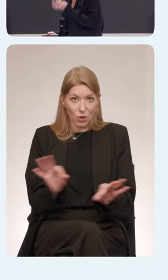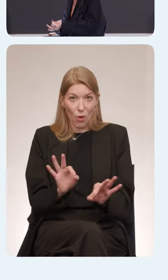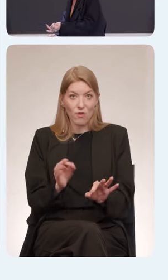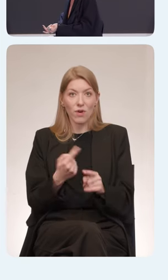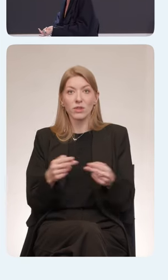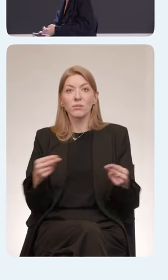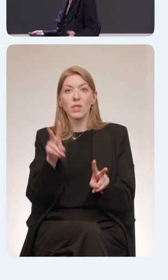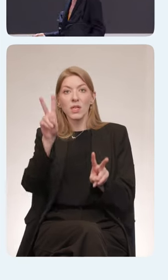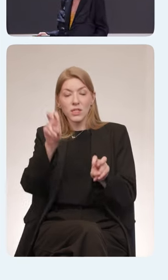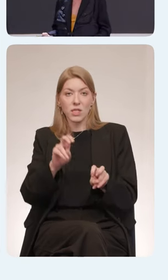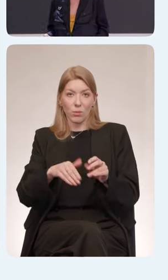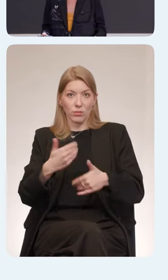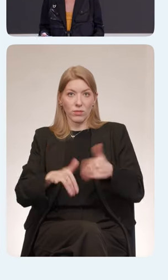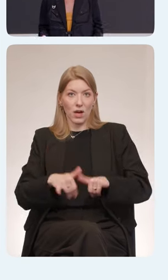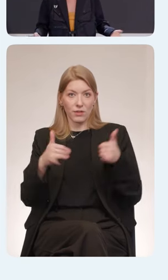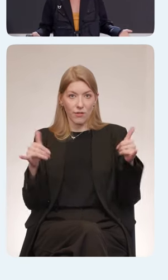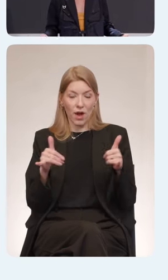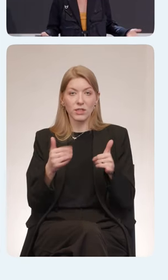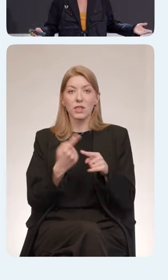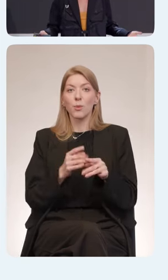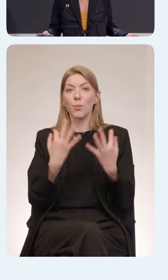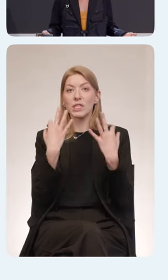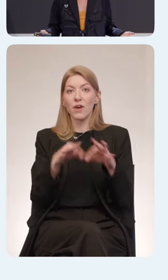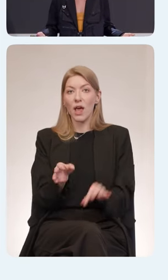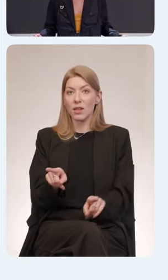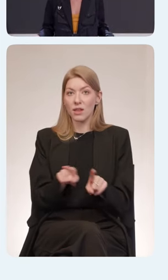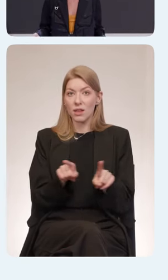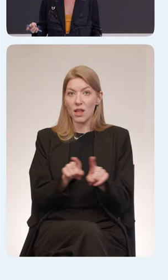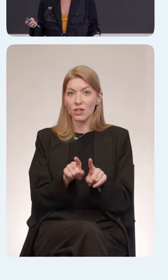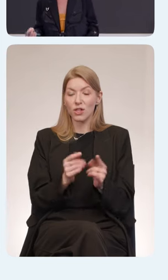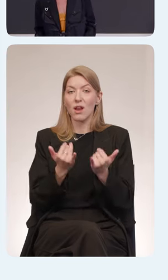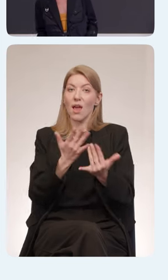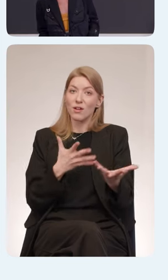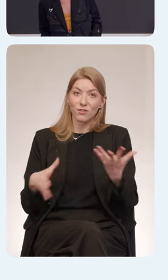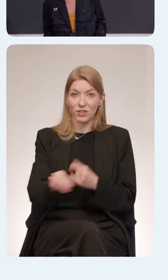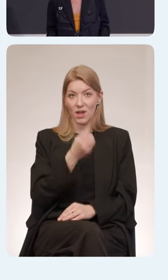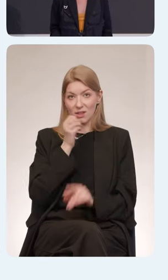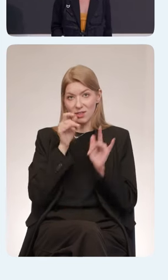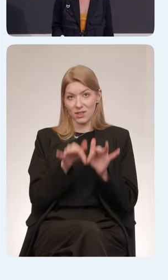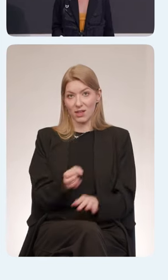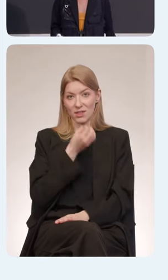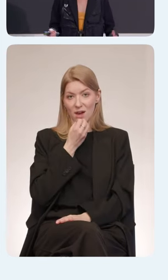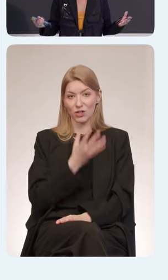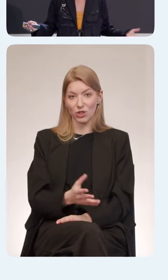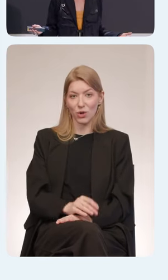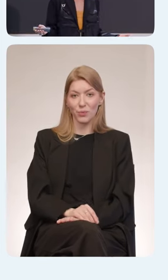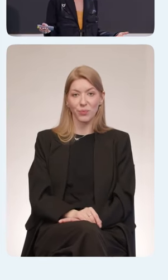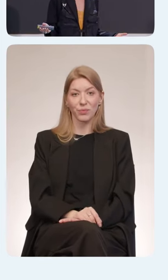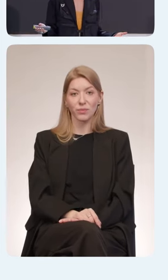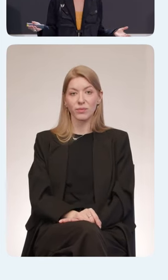подсветить позицию компании. В конечном счете позволяет сделать всем хорошо. Это вин-вин-вин. Ну и